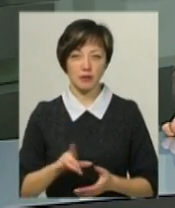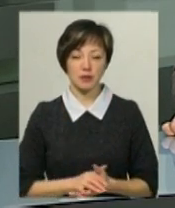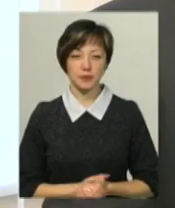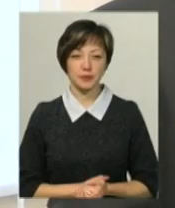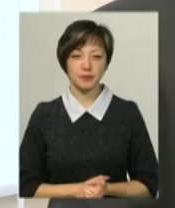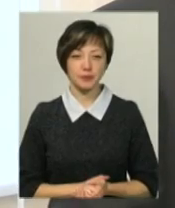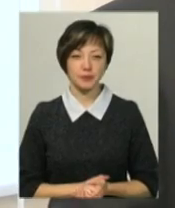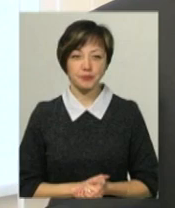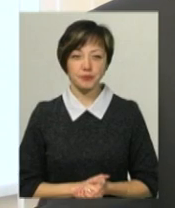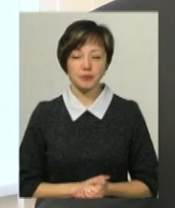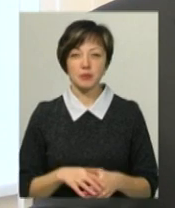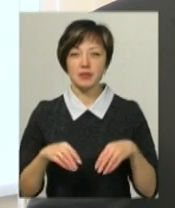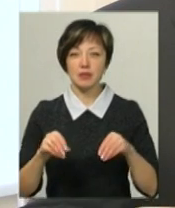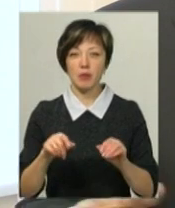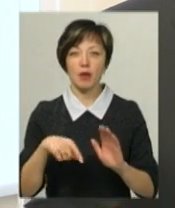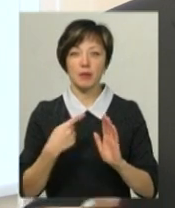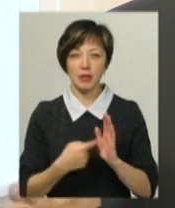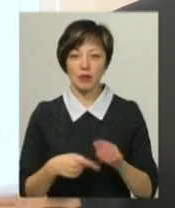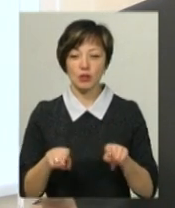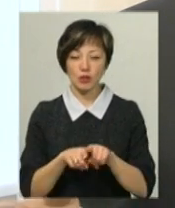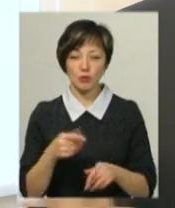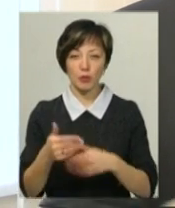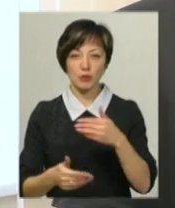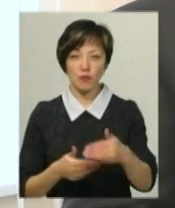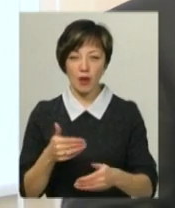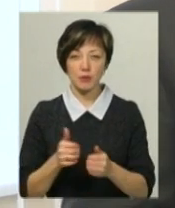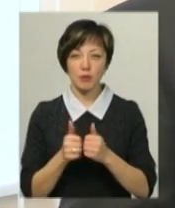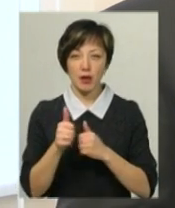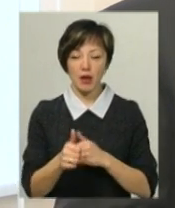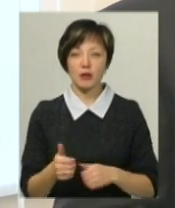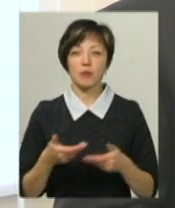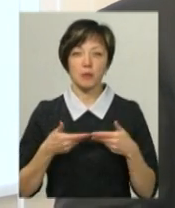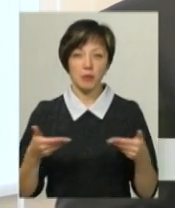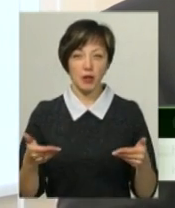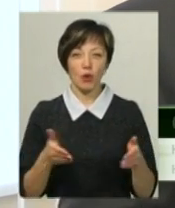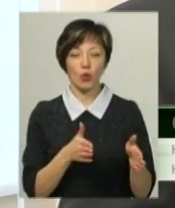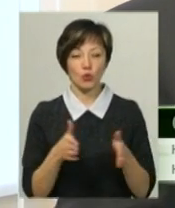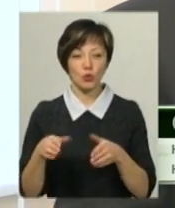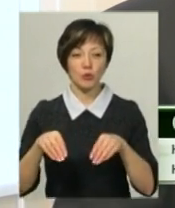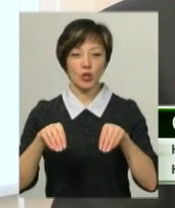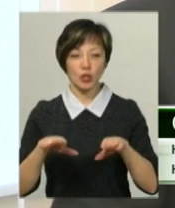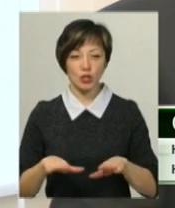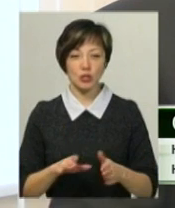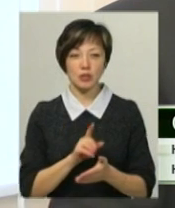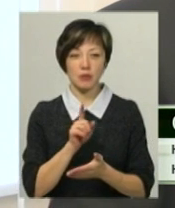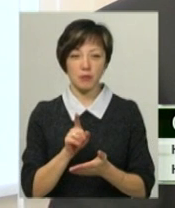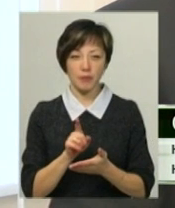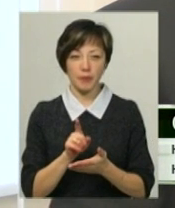По земельному питанню ми теж просуваємося трошки вперед, ми готуваємо рішення, рішення має